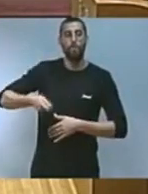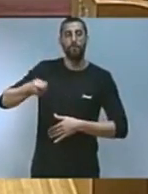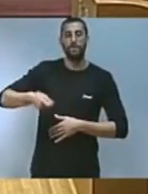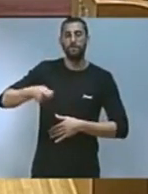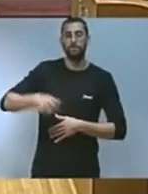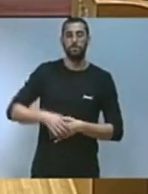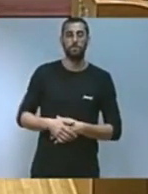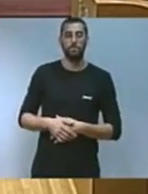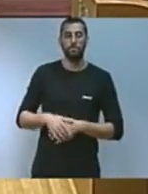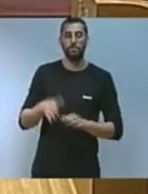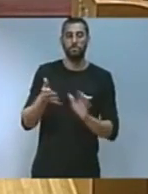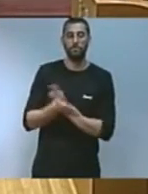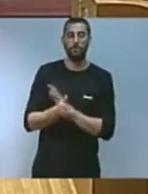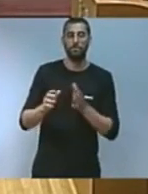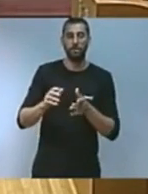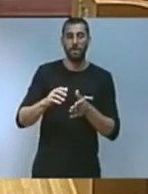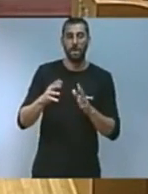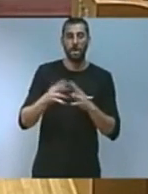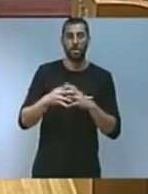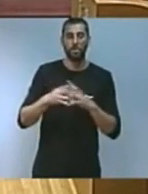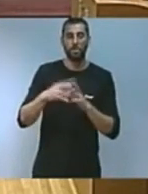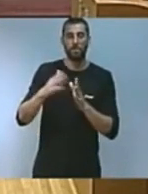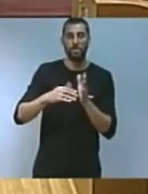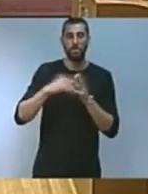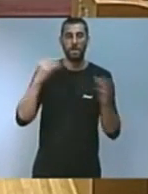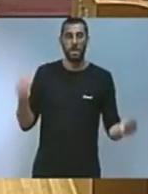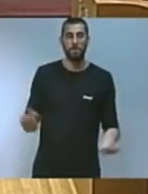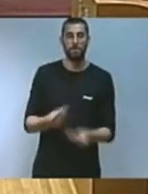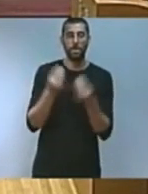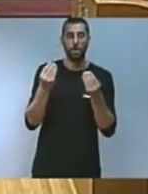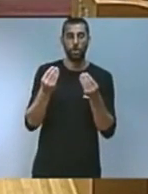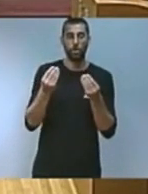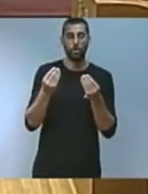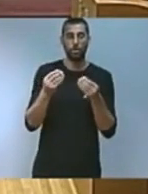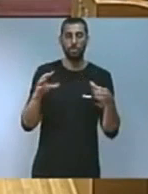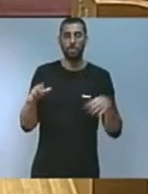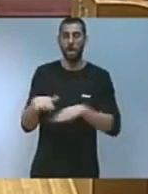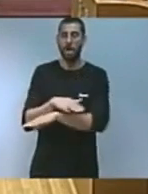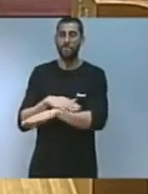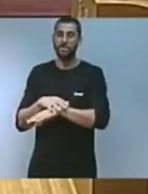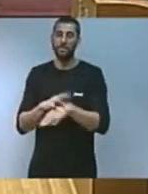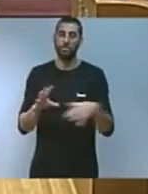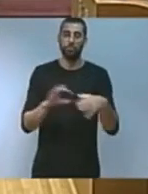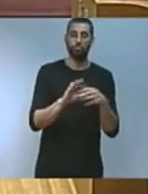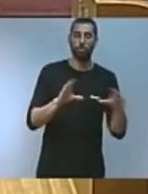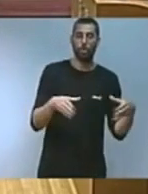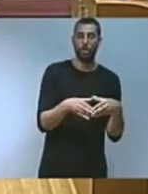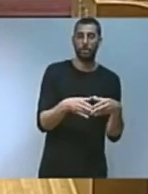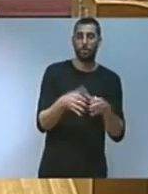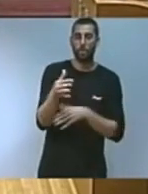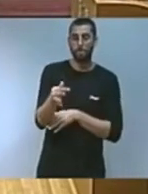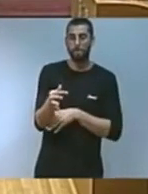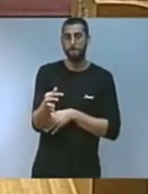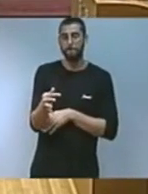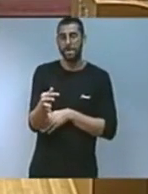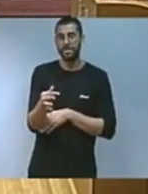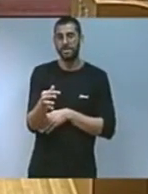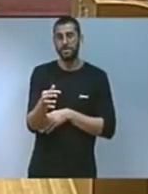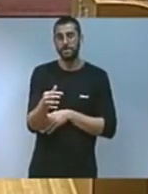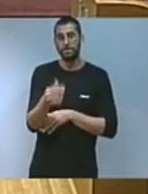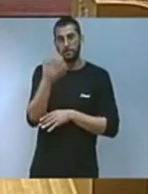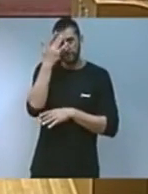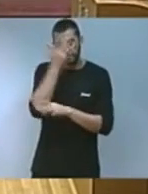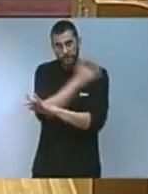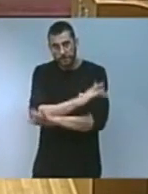de la comunitat valenciana establir mecanismes de coordinació entre administracions i col·lectius i desenvolupar una important feina de sensibilització i